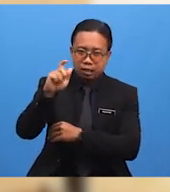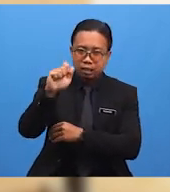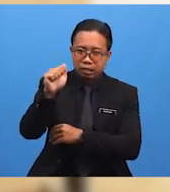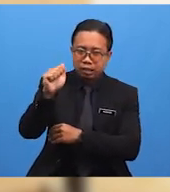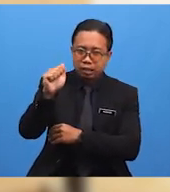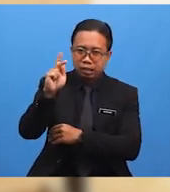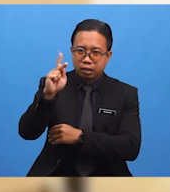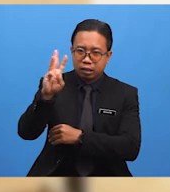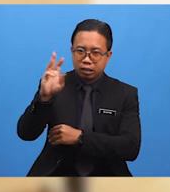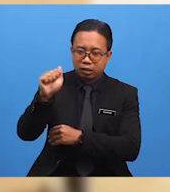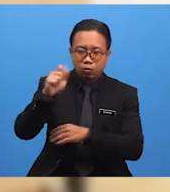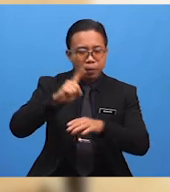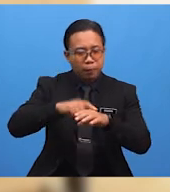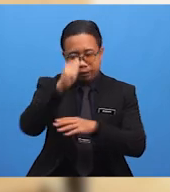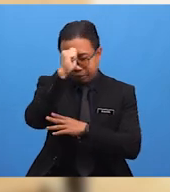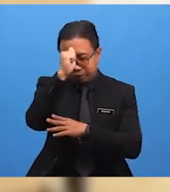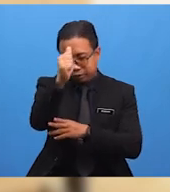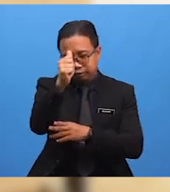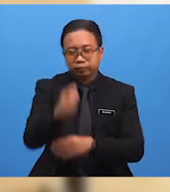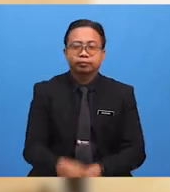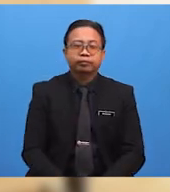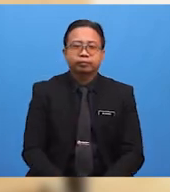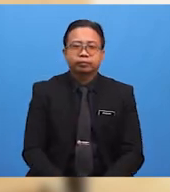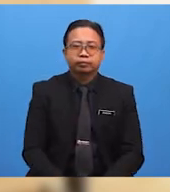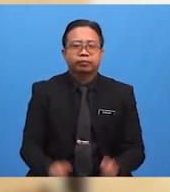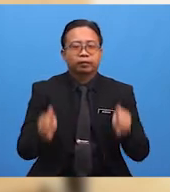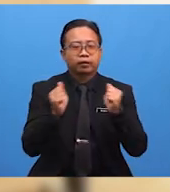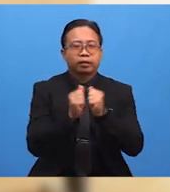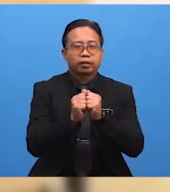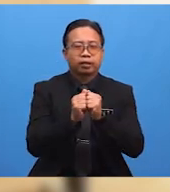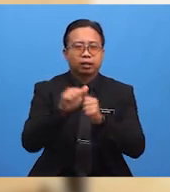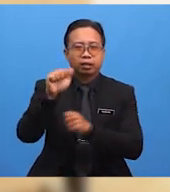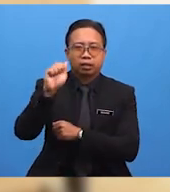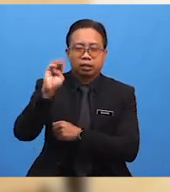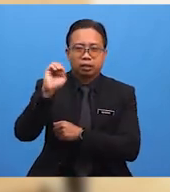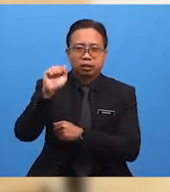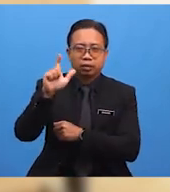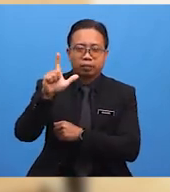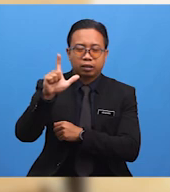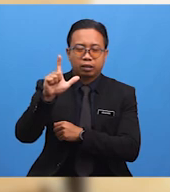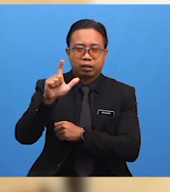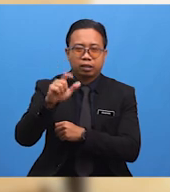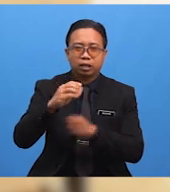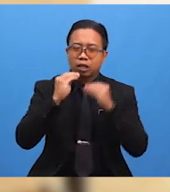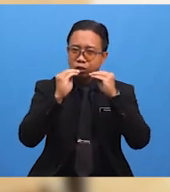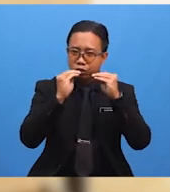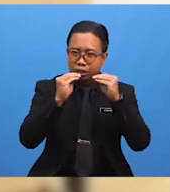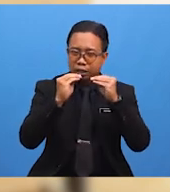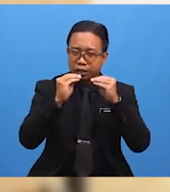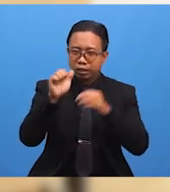Kepada Allah Subhanahu Wa Ta'ala Dengan Mengamalkan Ajaran Agama